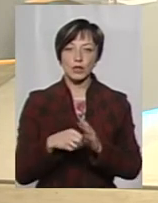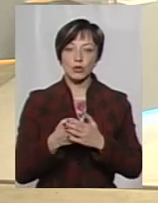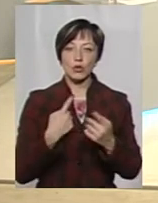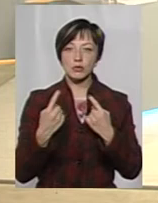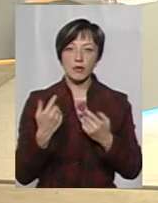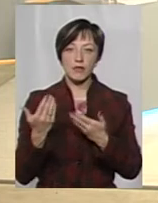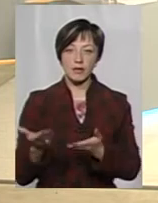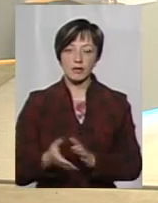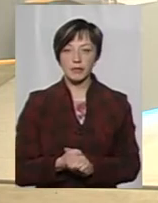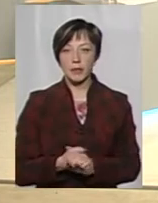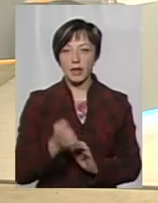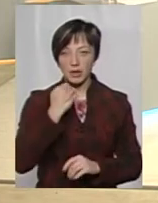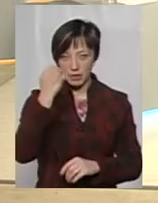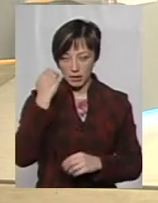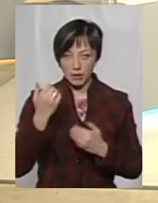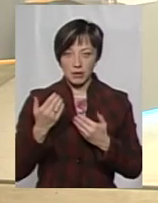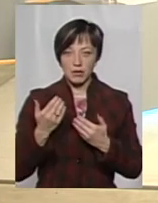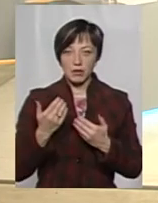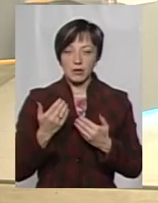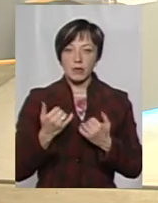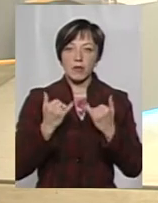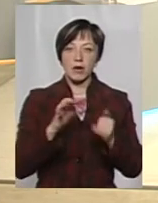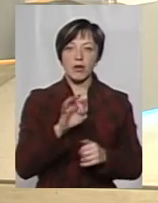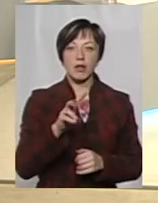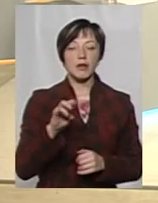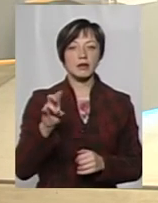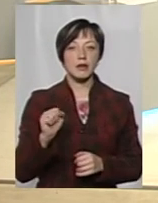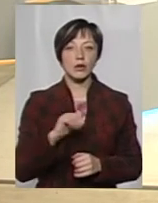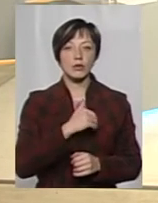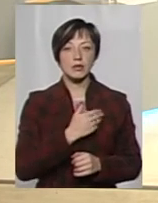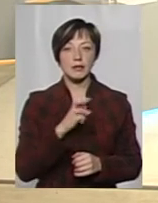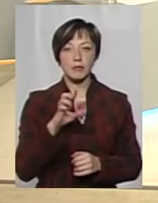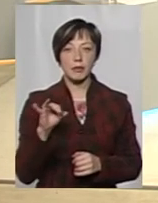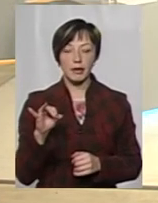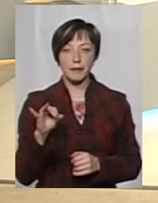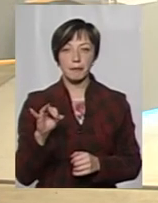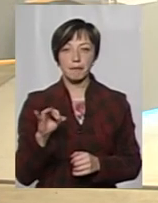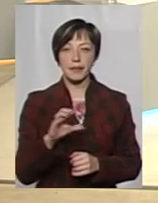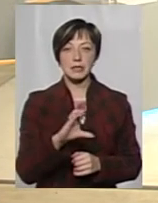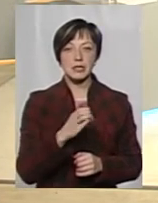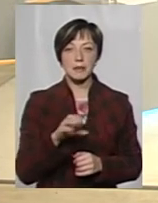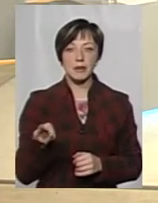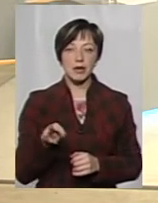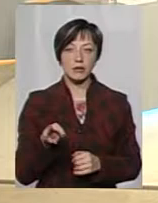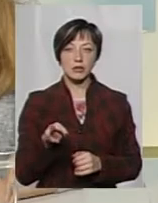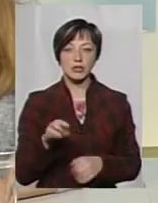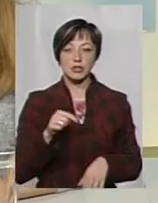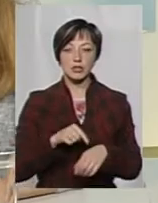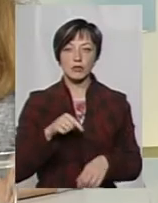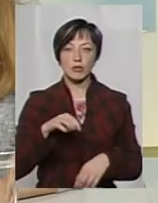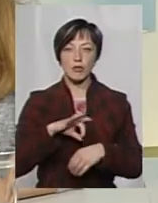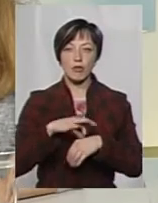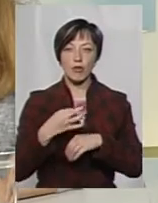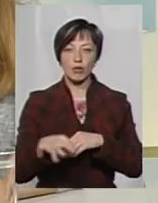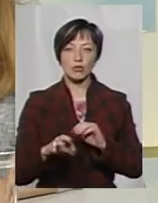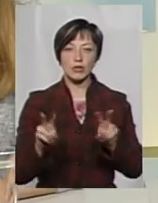вас. Дякую, пані Олено. Я хотів, от Сергій Михайлович зачіпив дуже болючу